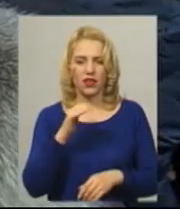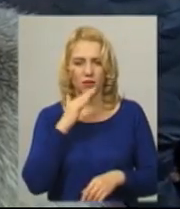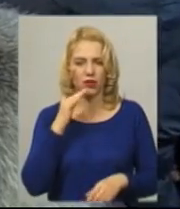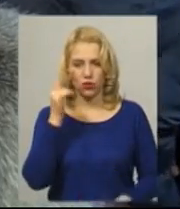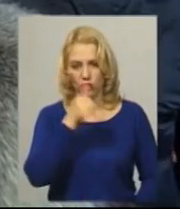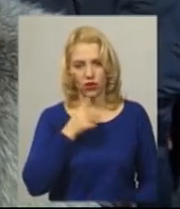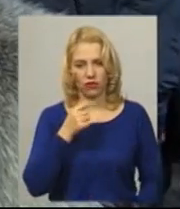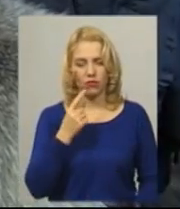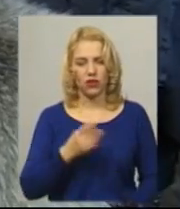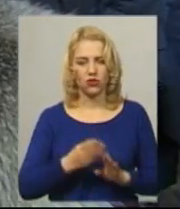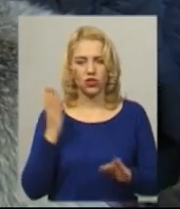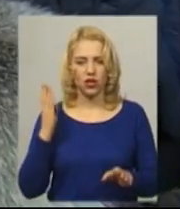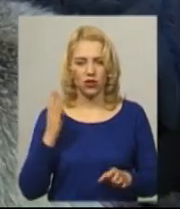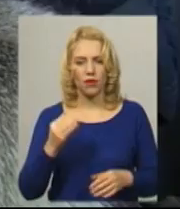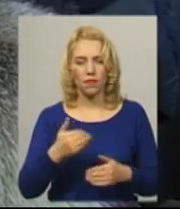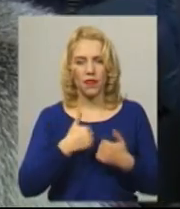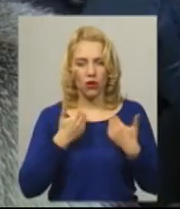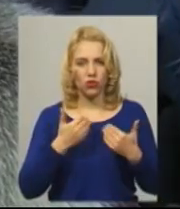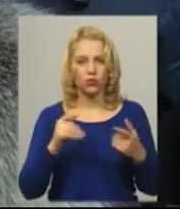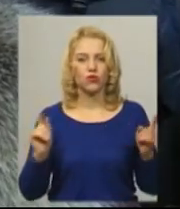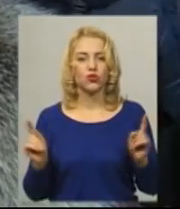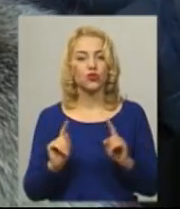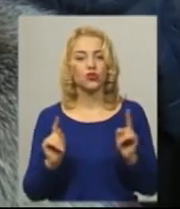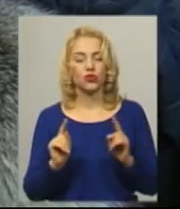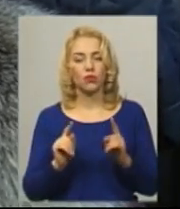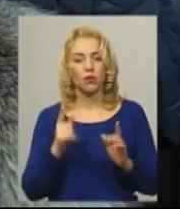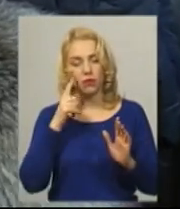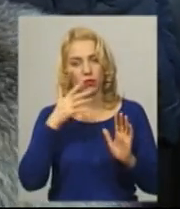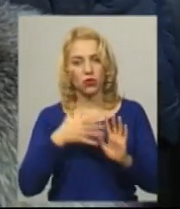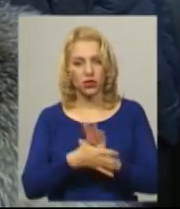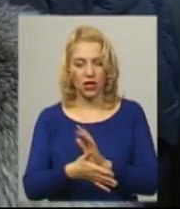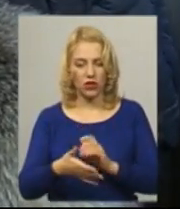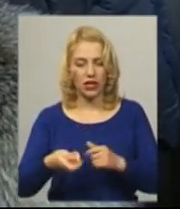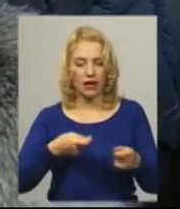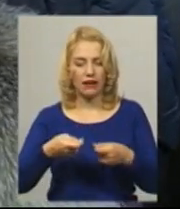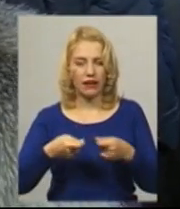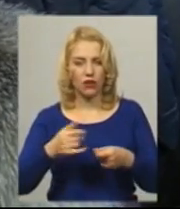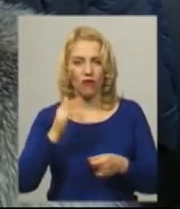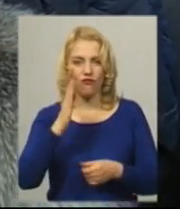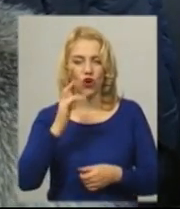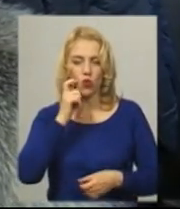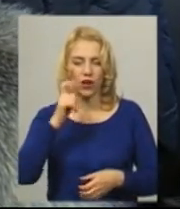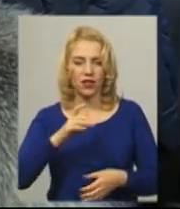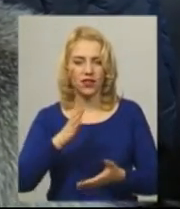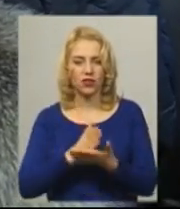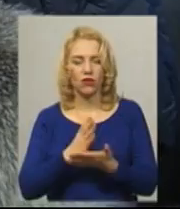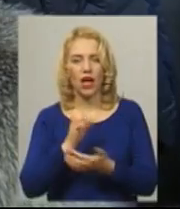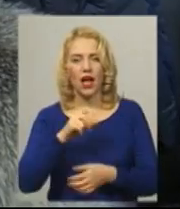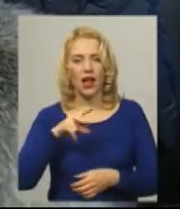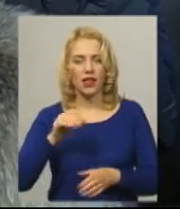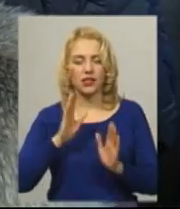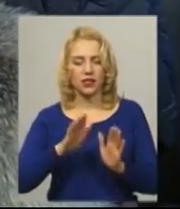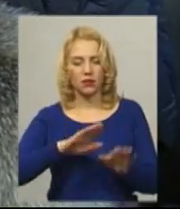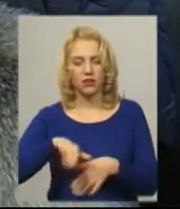першу чергу ми хочемо, щоб прозорий ринок в Україні існував. Але тільки після того,